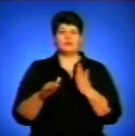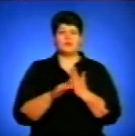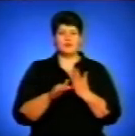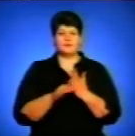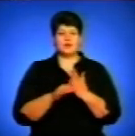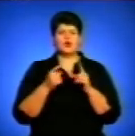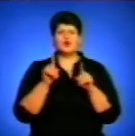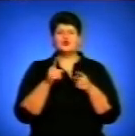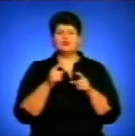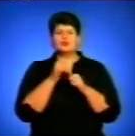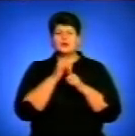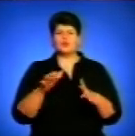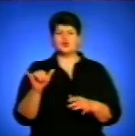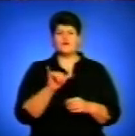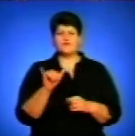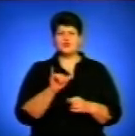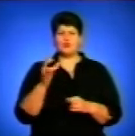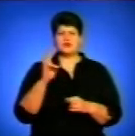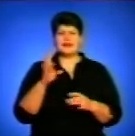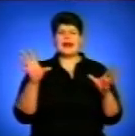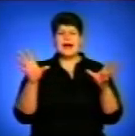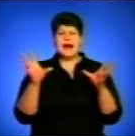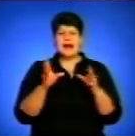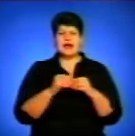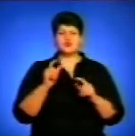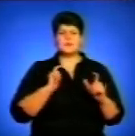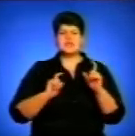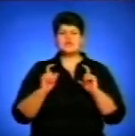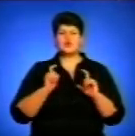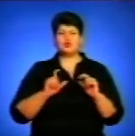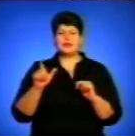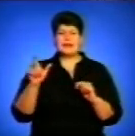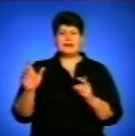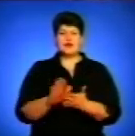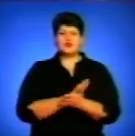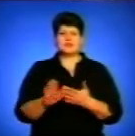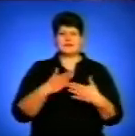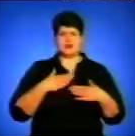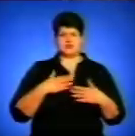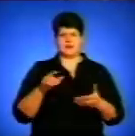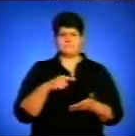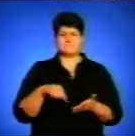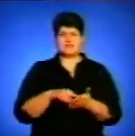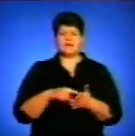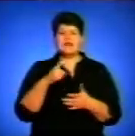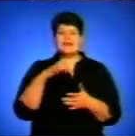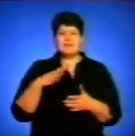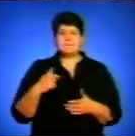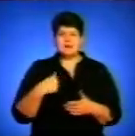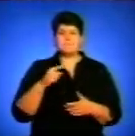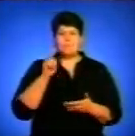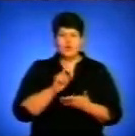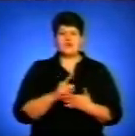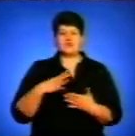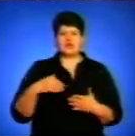можна в суботу, в неділю разом із студентами розчистити наше місто? Хіба ми повинні чекати